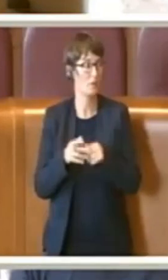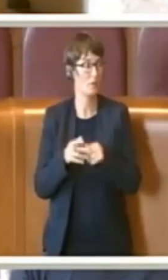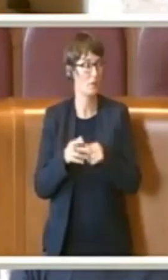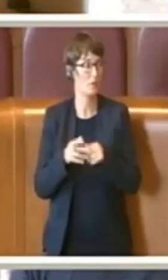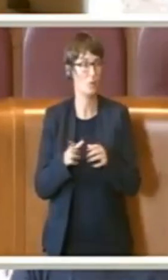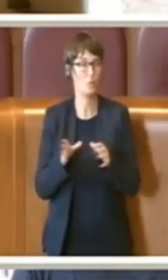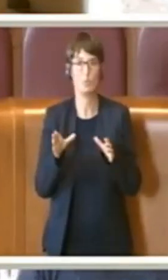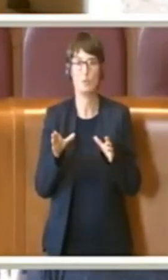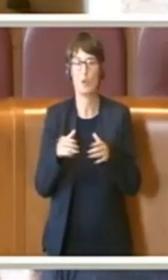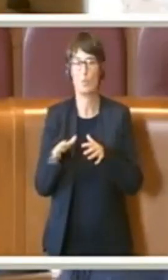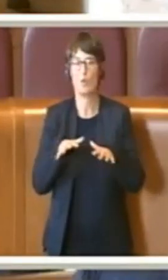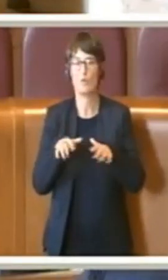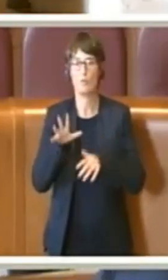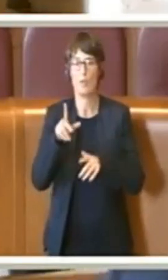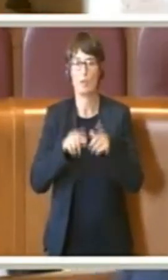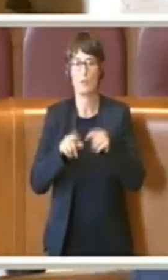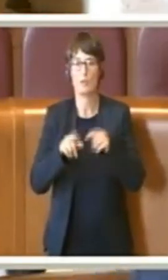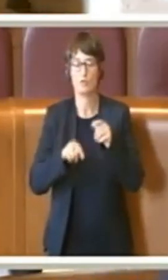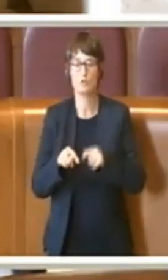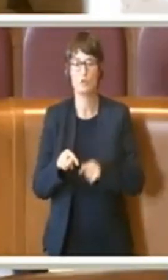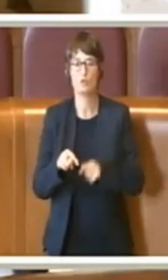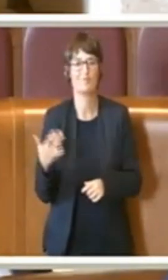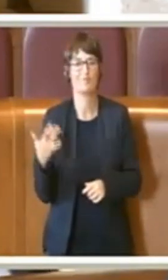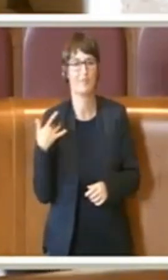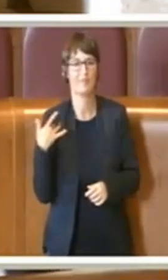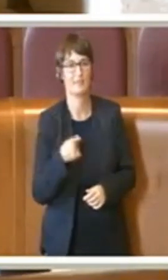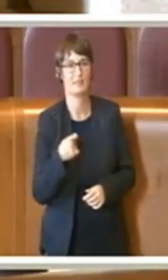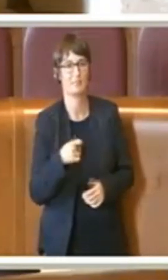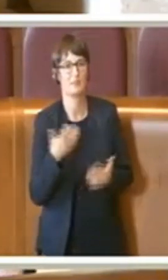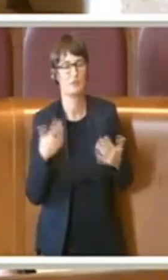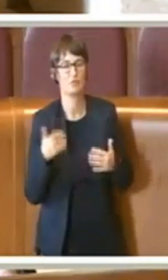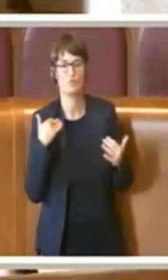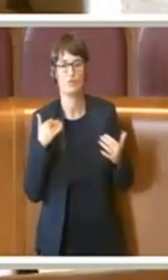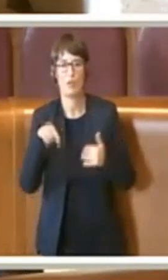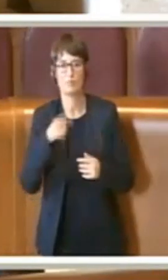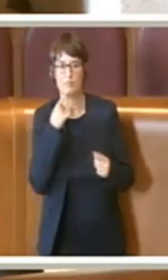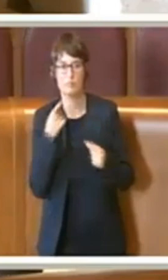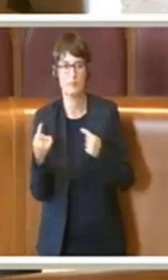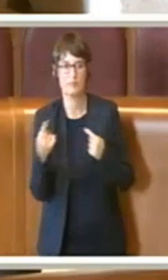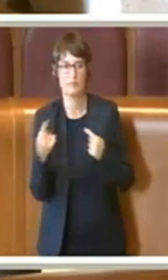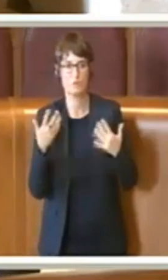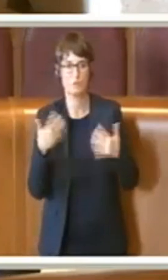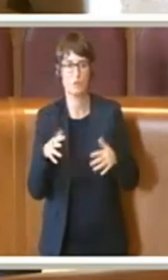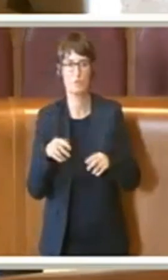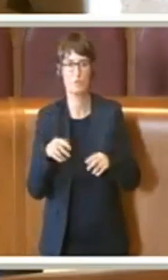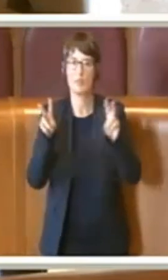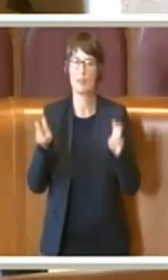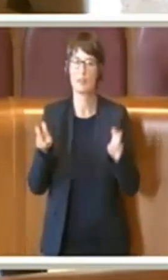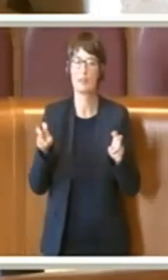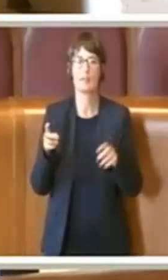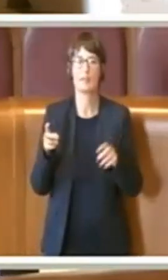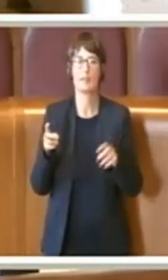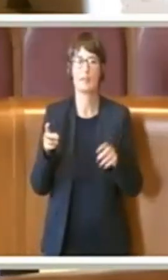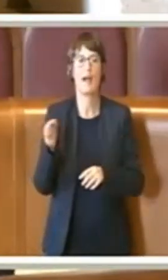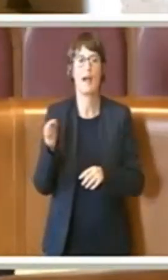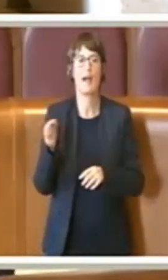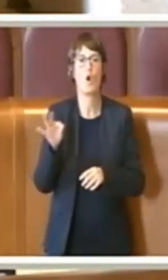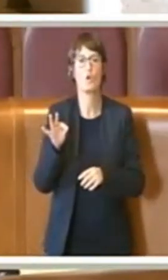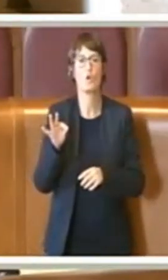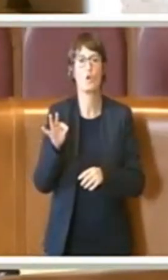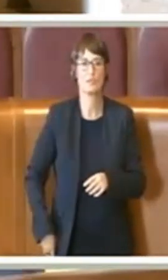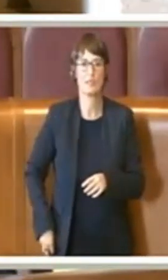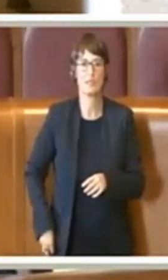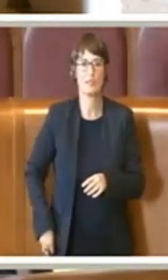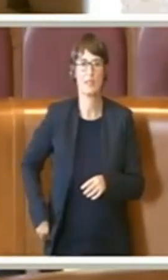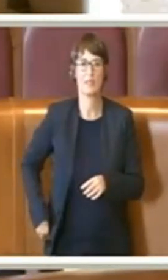Grazie Presidente. Abbiamo già discusso in quest'Aula la questione del tema della cocciniglia e del problema che genera sui